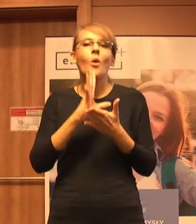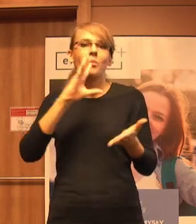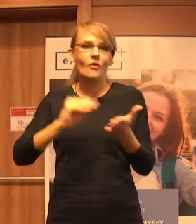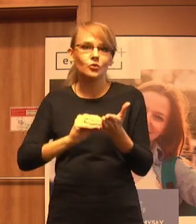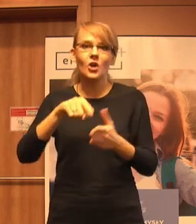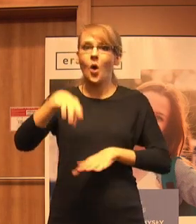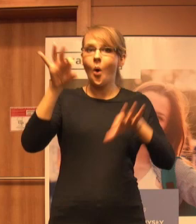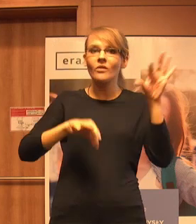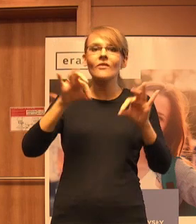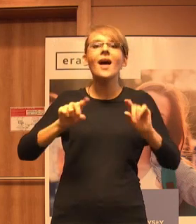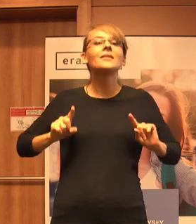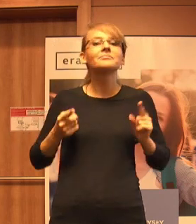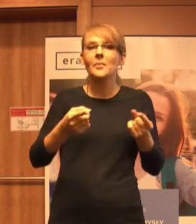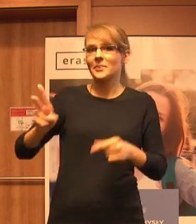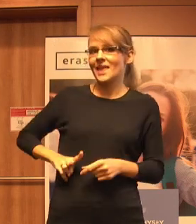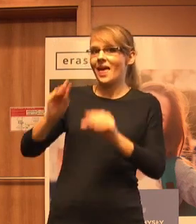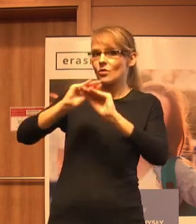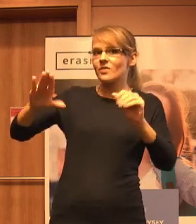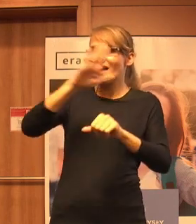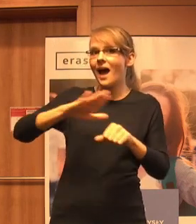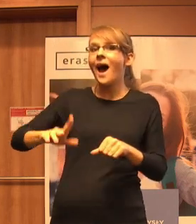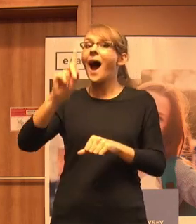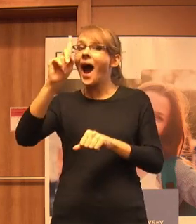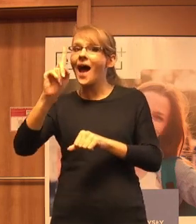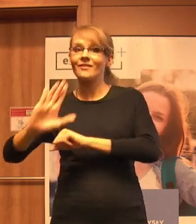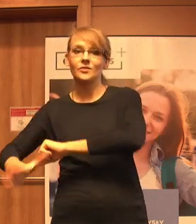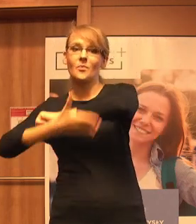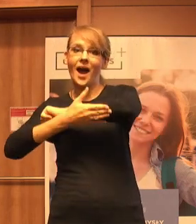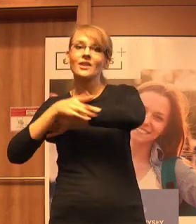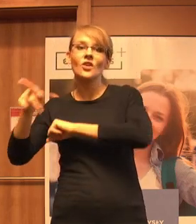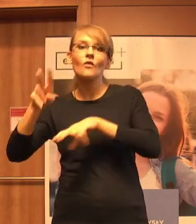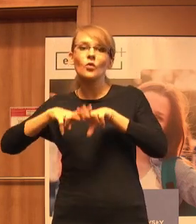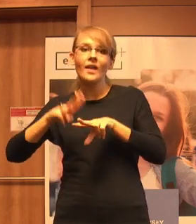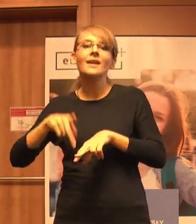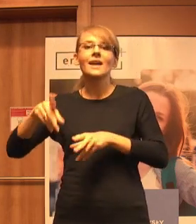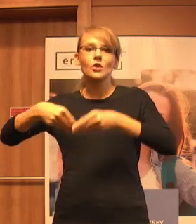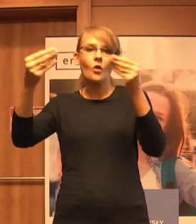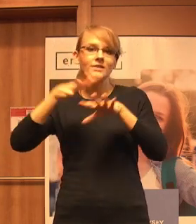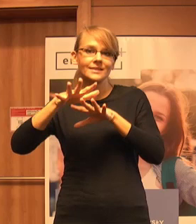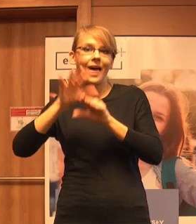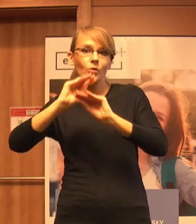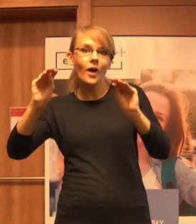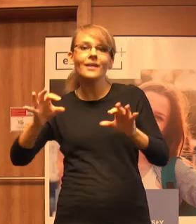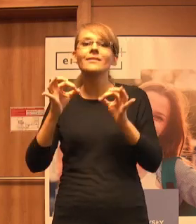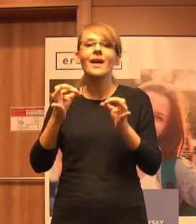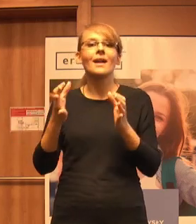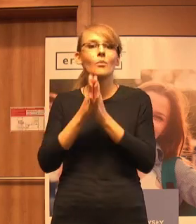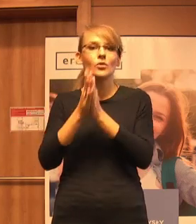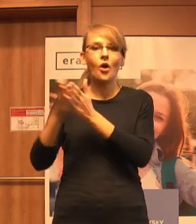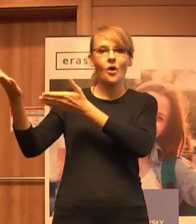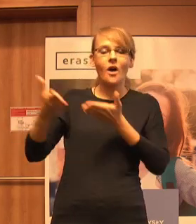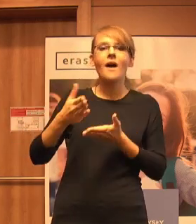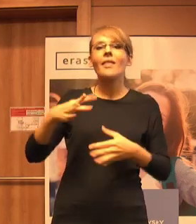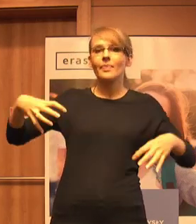że konferencja została zorganizowana przez Ministerstwo Edukacji Narodowej, ale przy wsparciu Fundacji Rozwoju Systemu Edukacji i o zabranie głosu poproszę teraz Pana